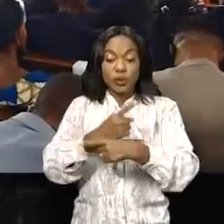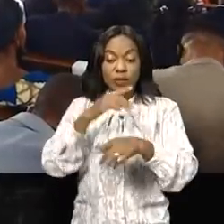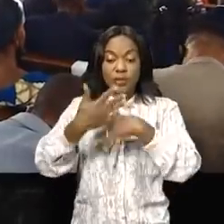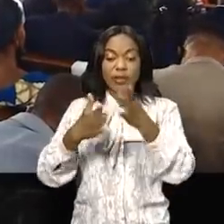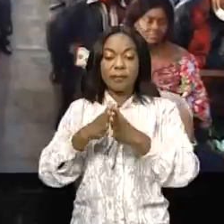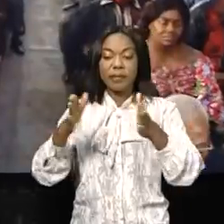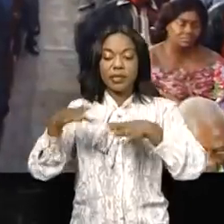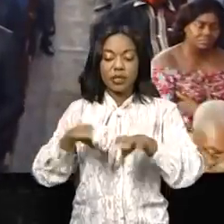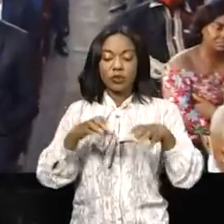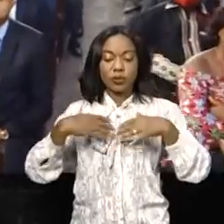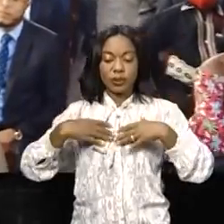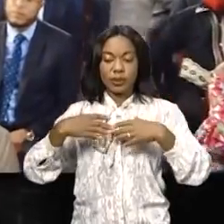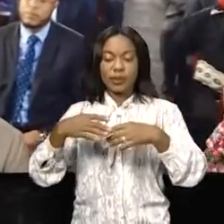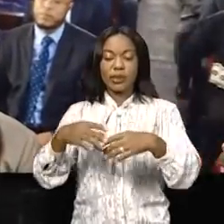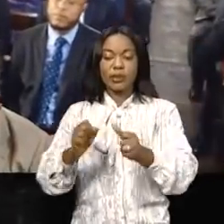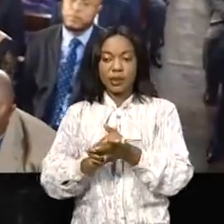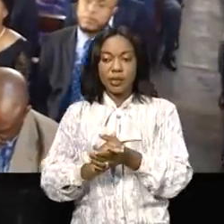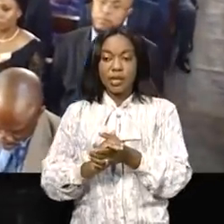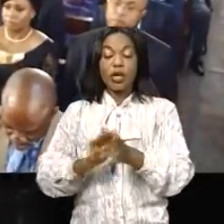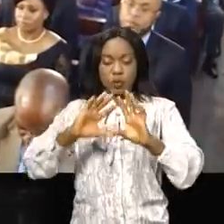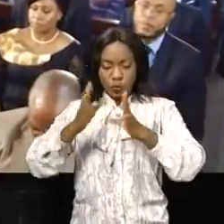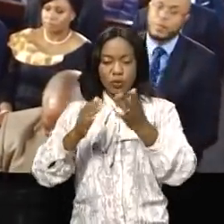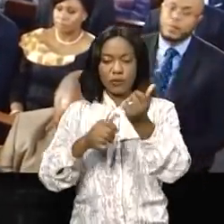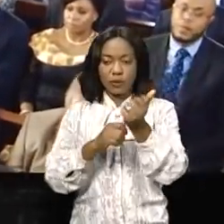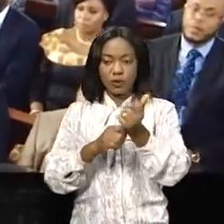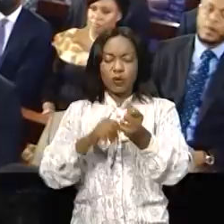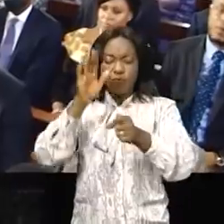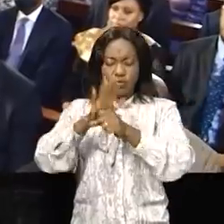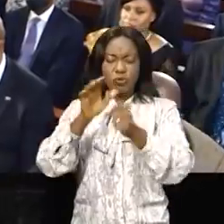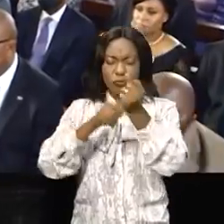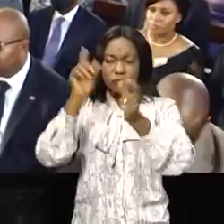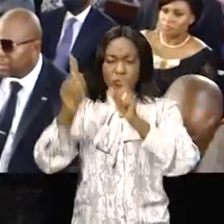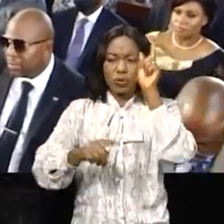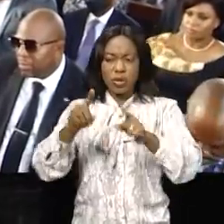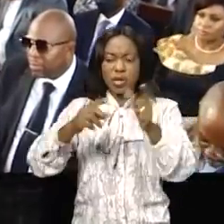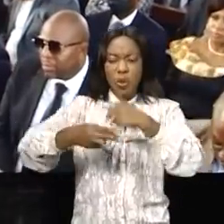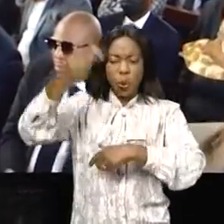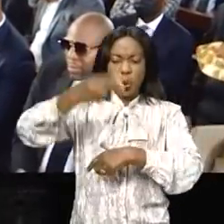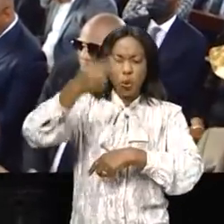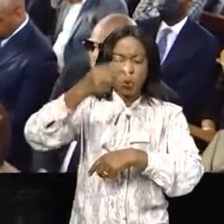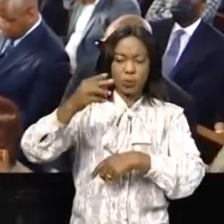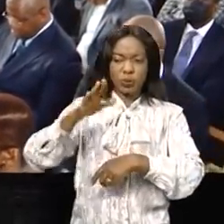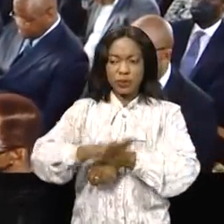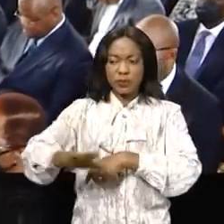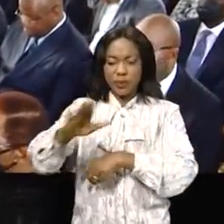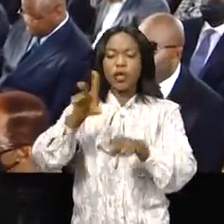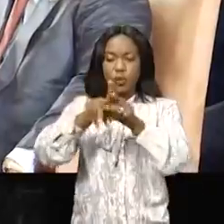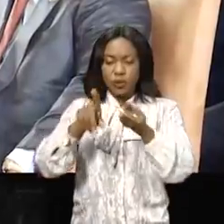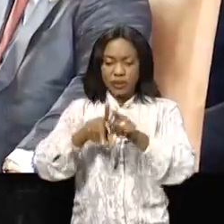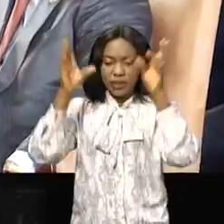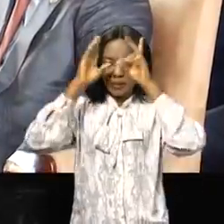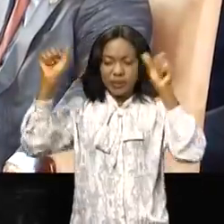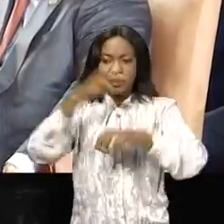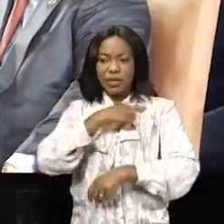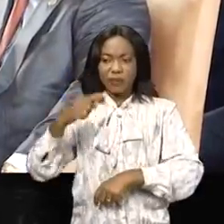cathédrale Notre-Dame du Congo. Dans l'Assemblée, des nombreuses personnalités du pays, dont le président de la République Félix-Antoine Tshisekedi,